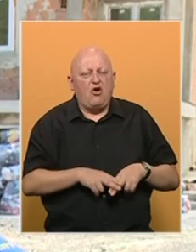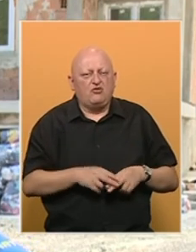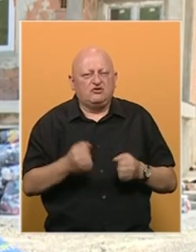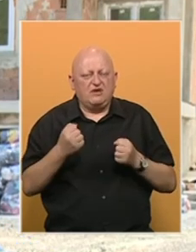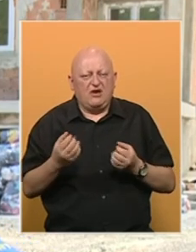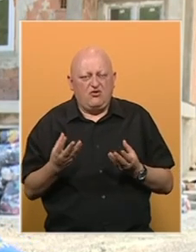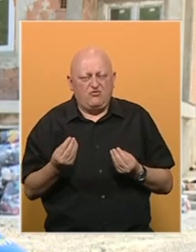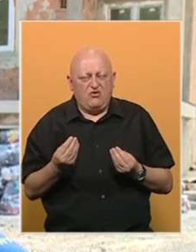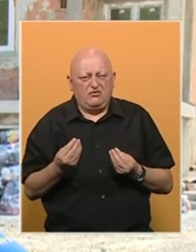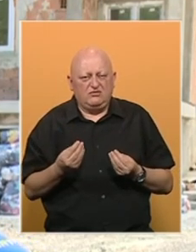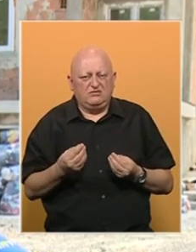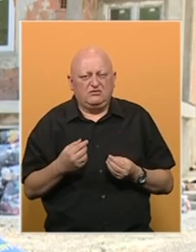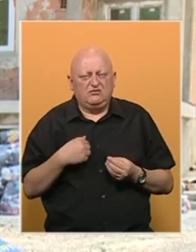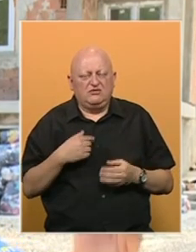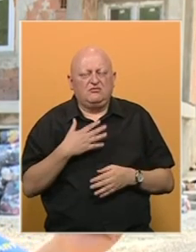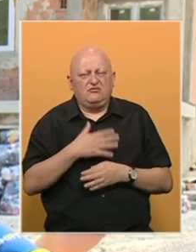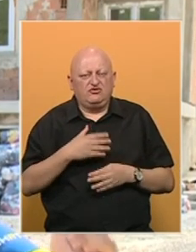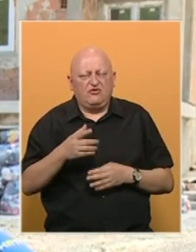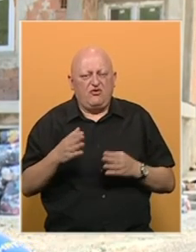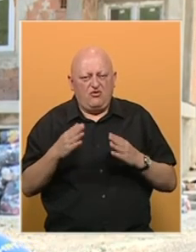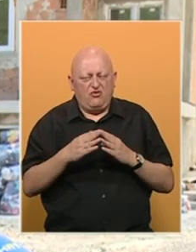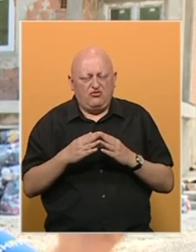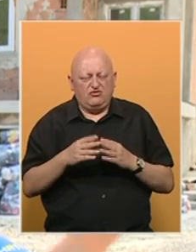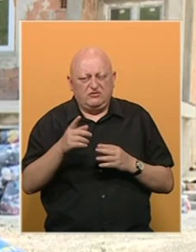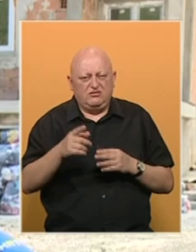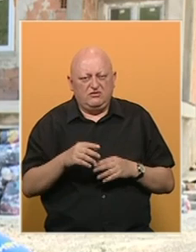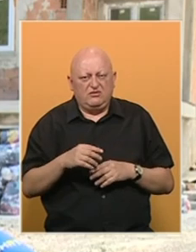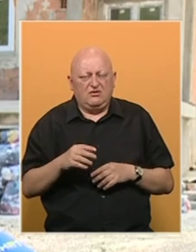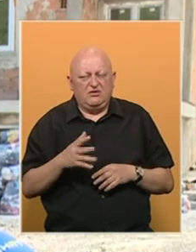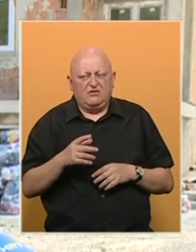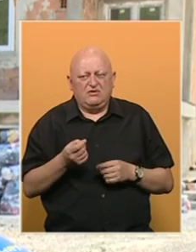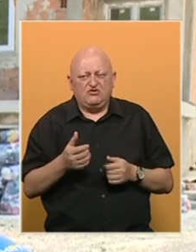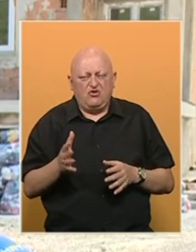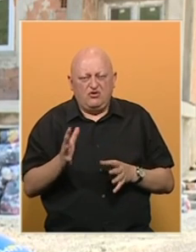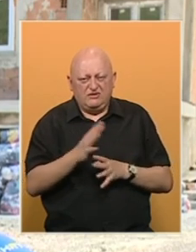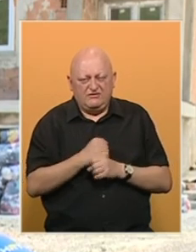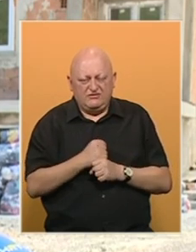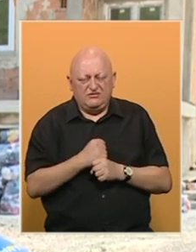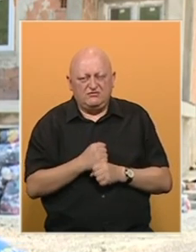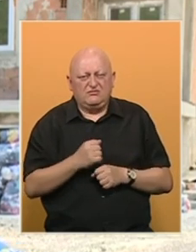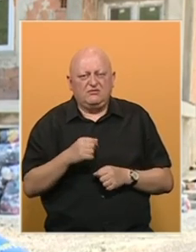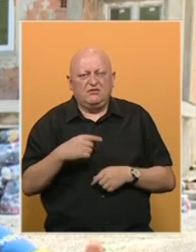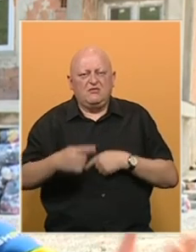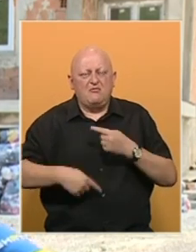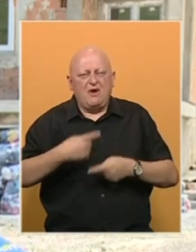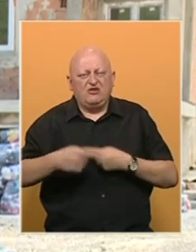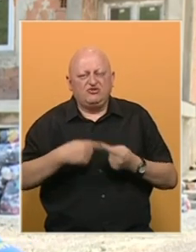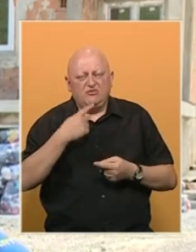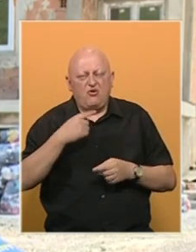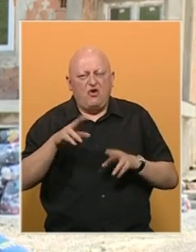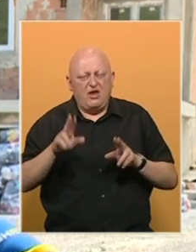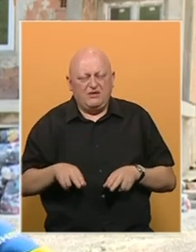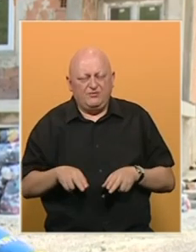jako puno. Znači želimo da u ovoj kući ovde baš već, to smo već skoro i napravili, da postavimo mašine koje već